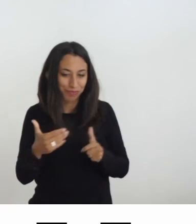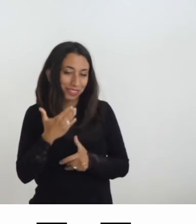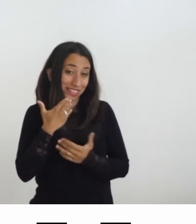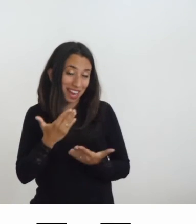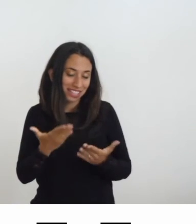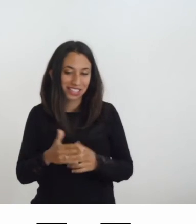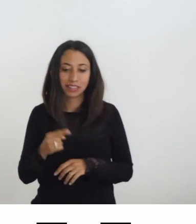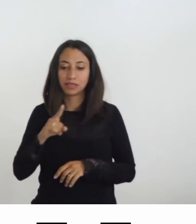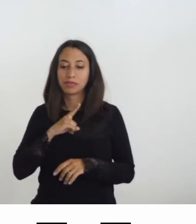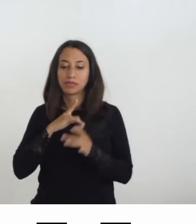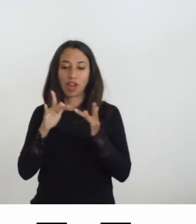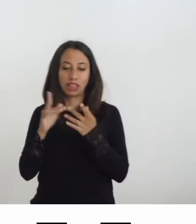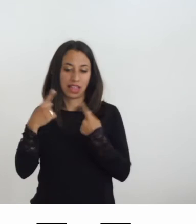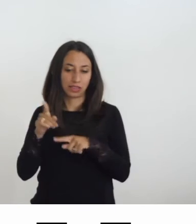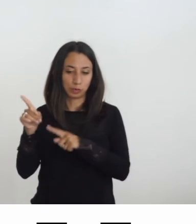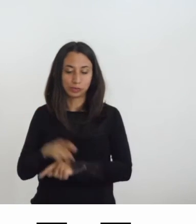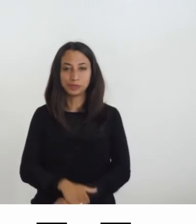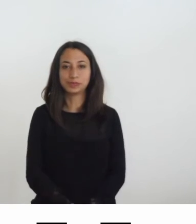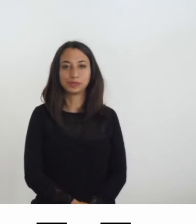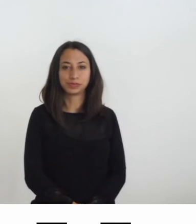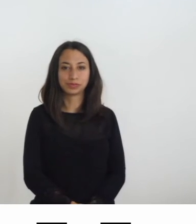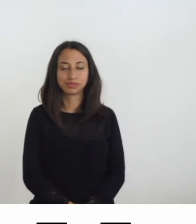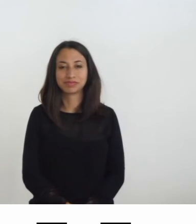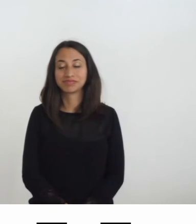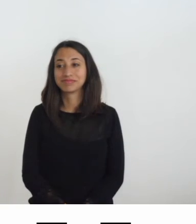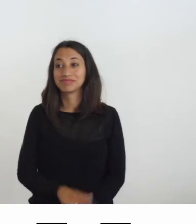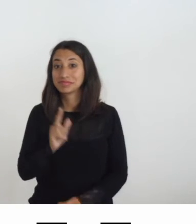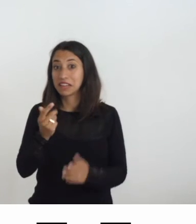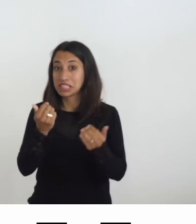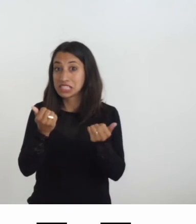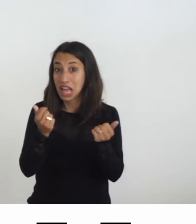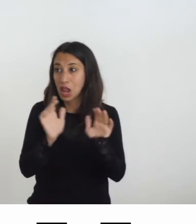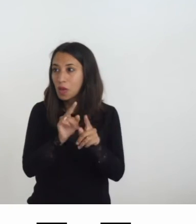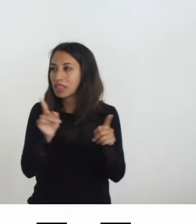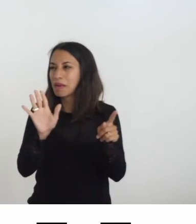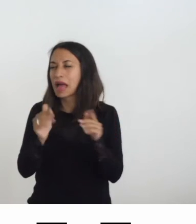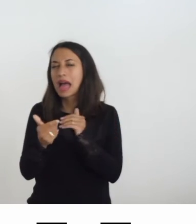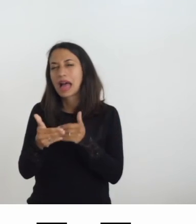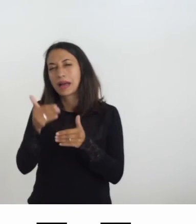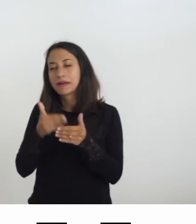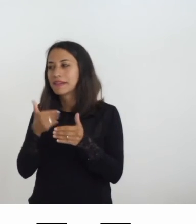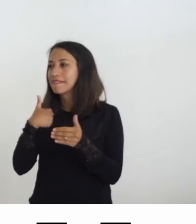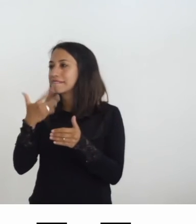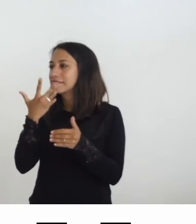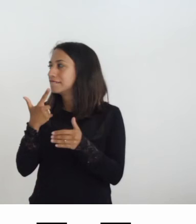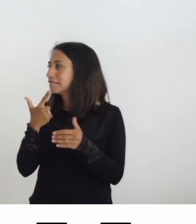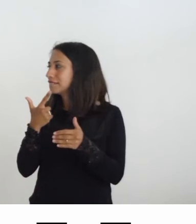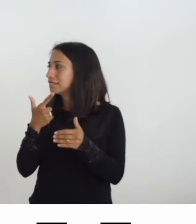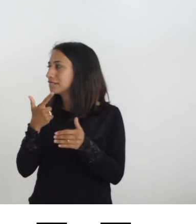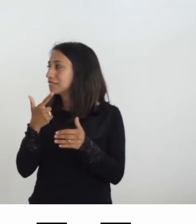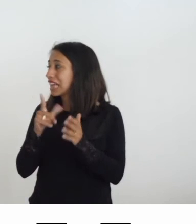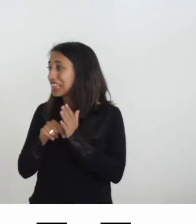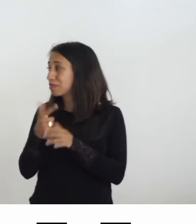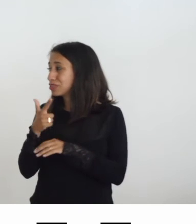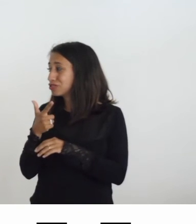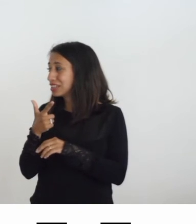questi sono i miei recapiti prima di salutarvi se abbiamo ancora il tempo faccio partire non abbiamo il tempo